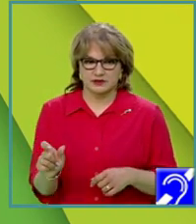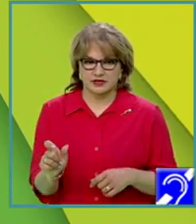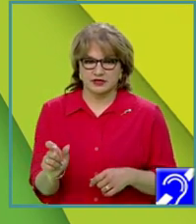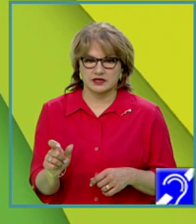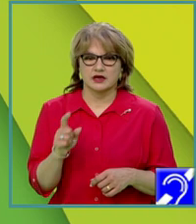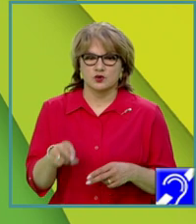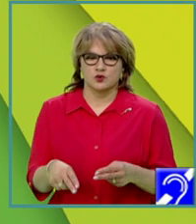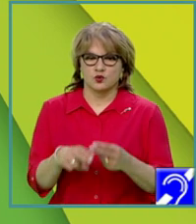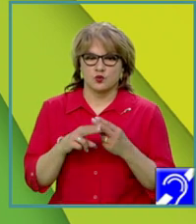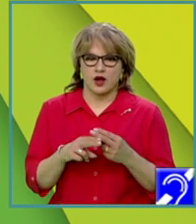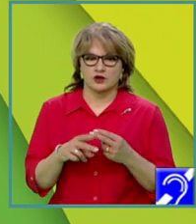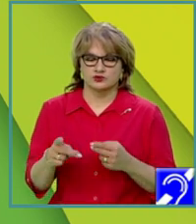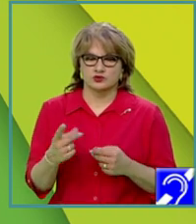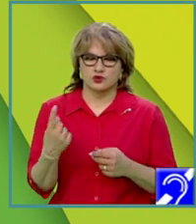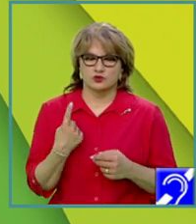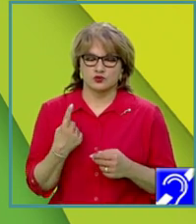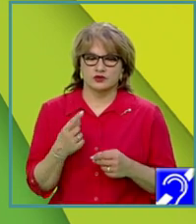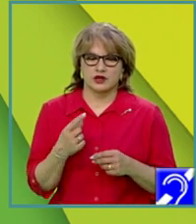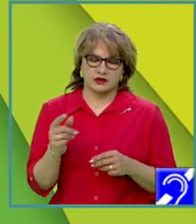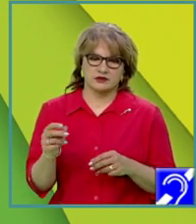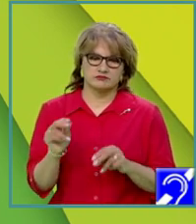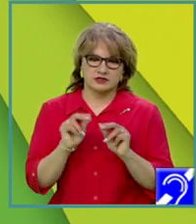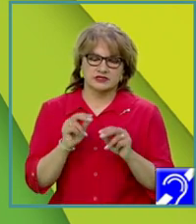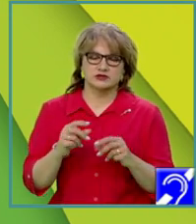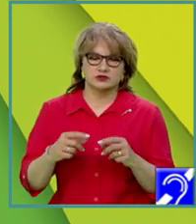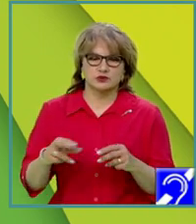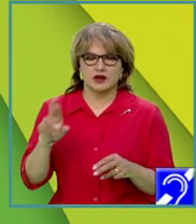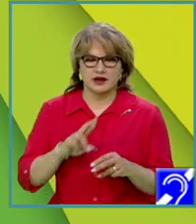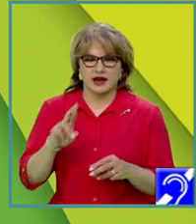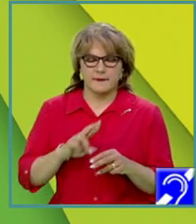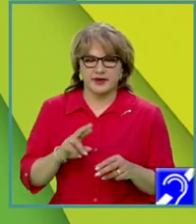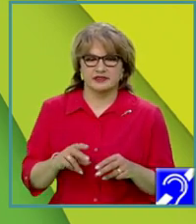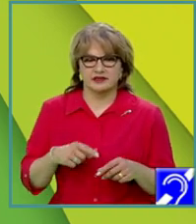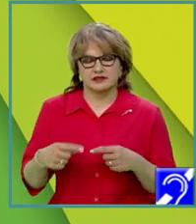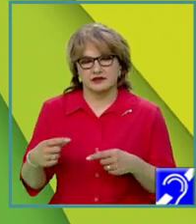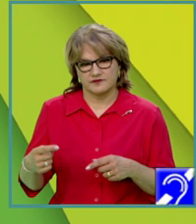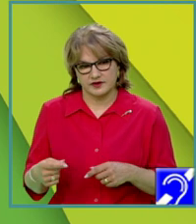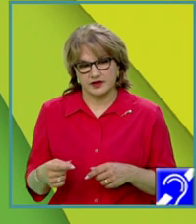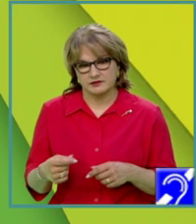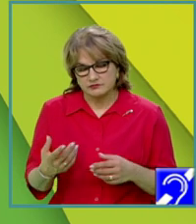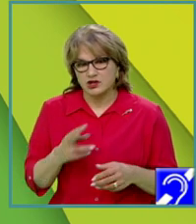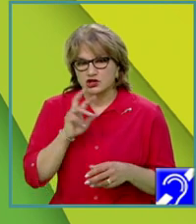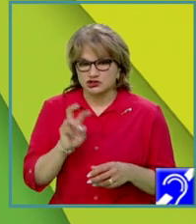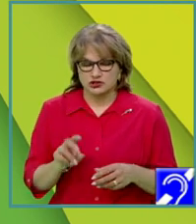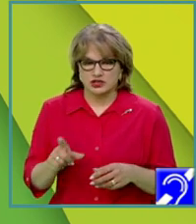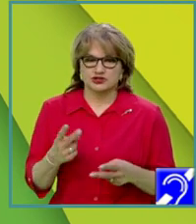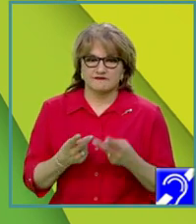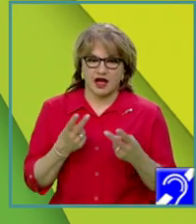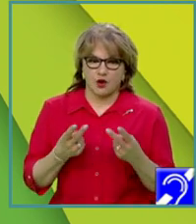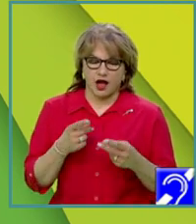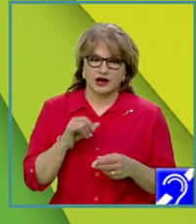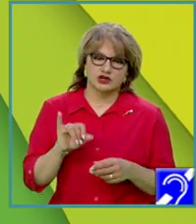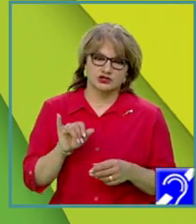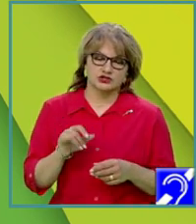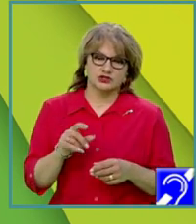ajutorul unei instrucțiuni repetitive, instrucțiunea cât timp, citește valoarea și